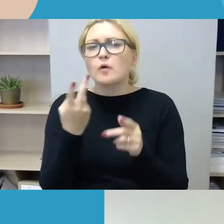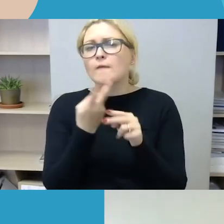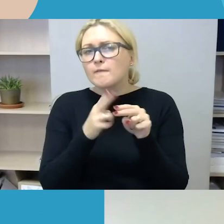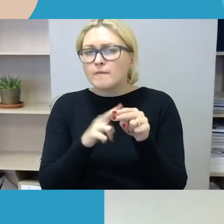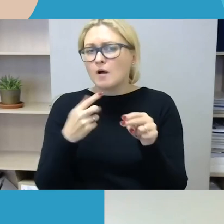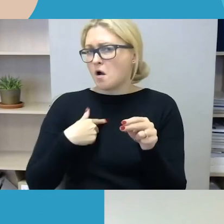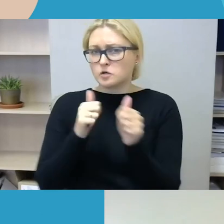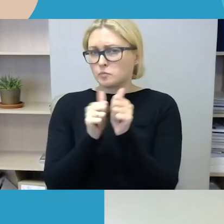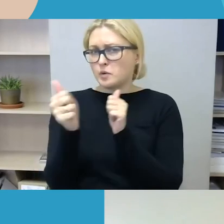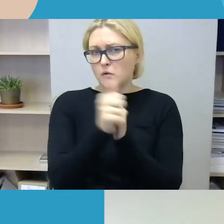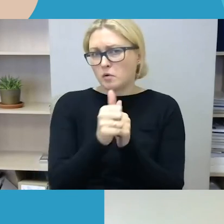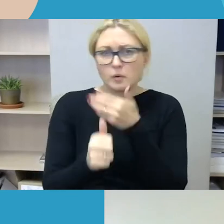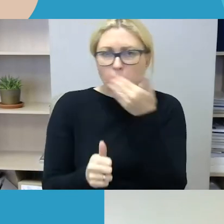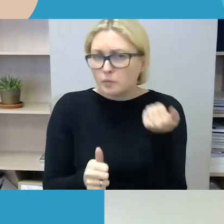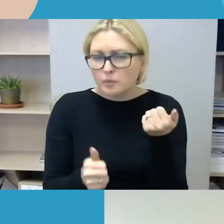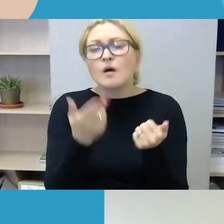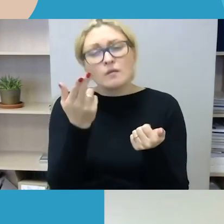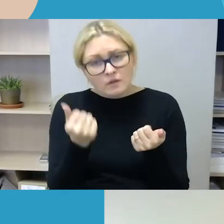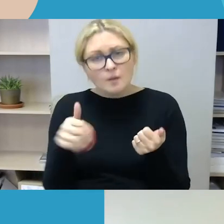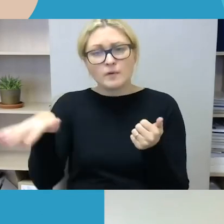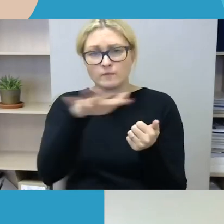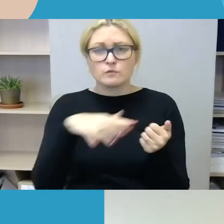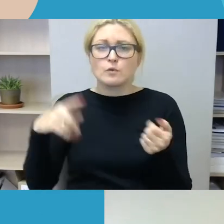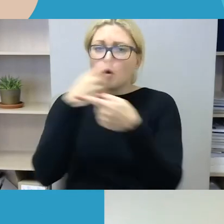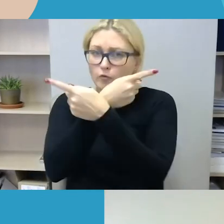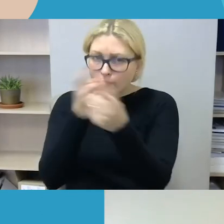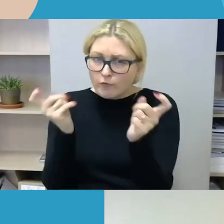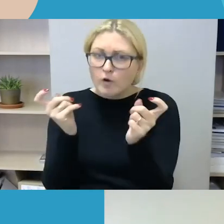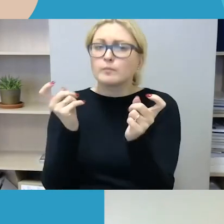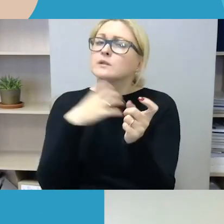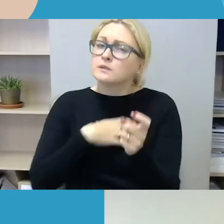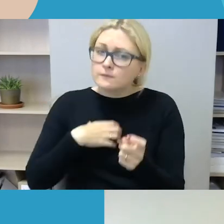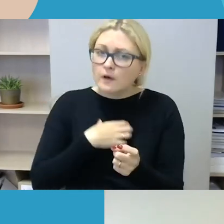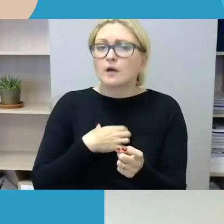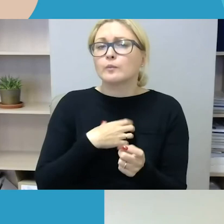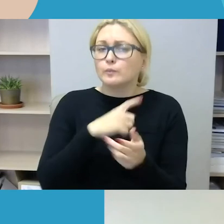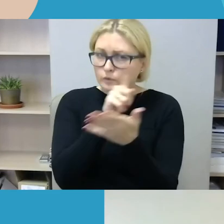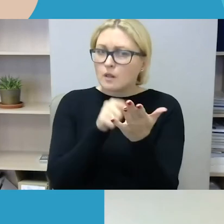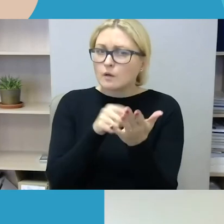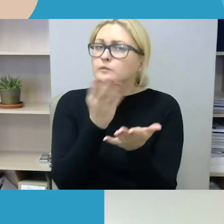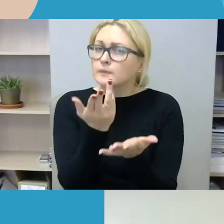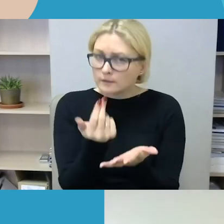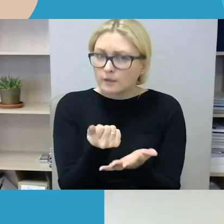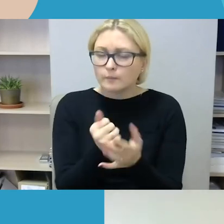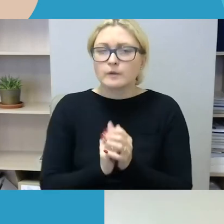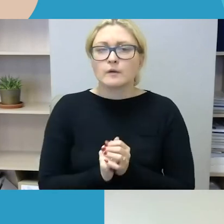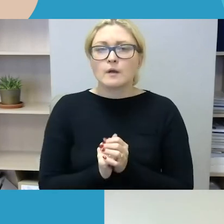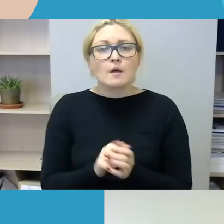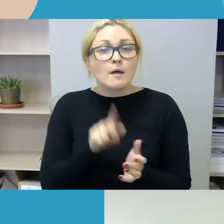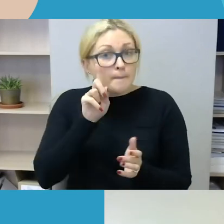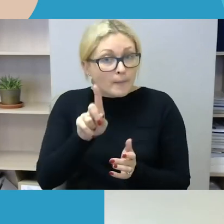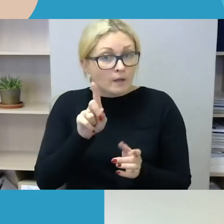Na, taip, yra daug priežašių, kodėl aukos nepraneša apie tokius nusikaltimus. Man atrodo, kad viena iš tokių